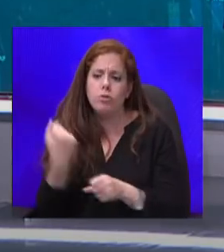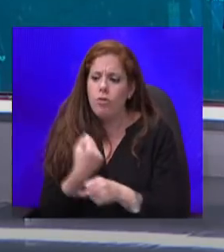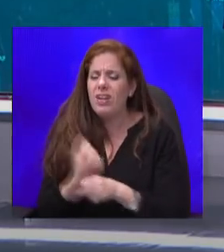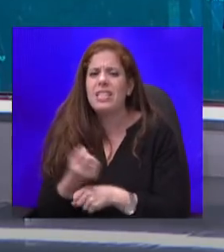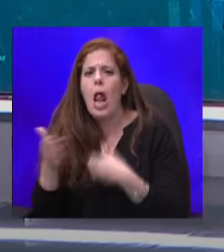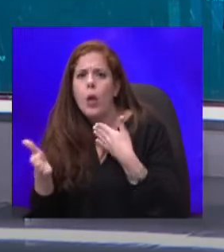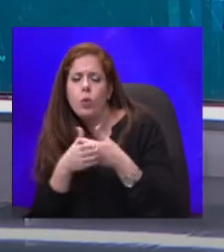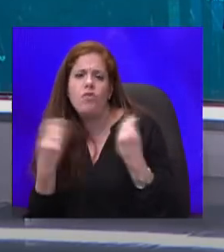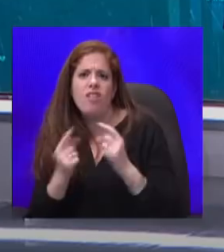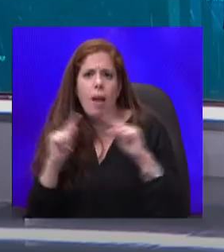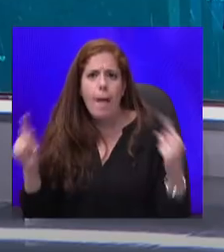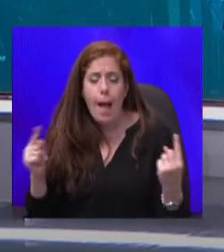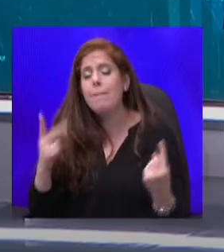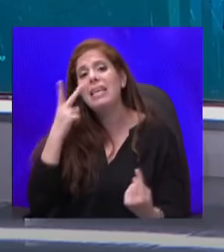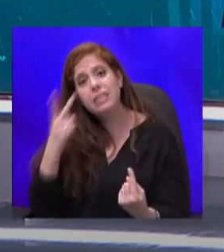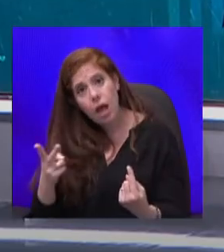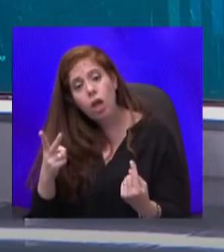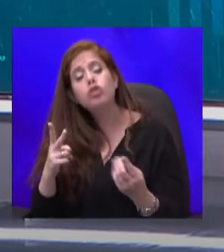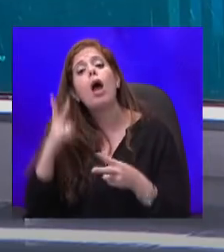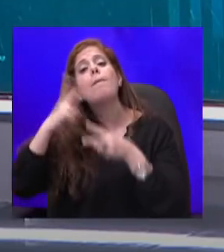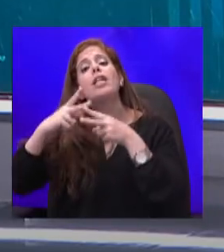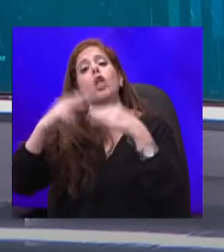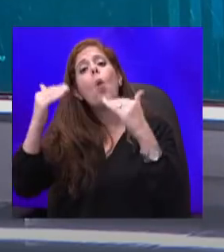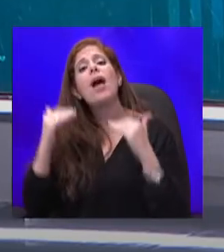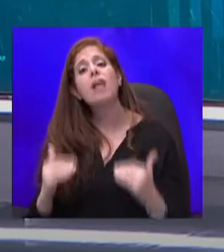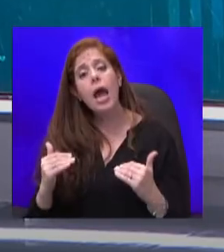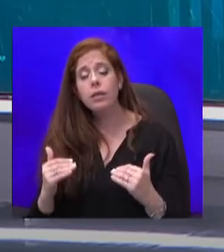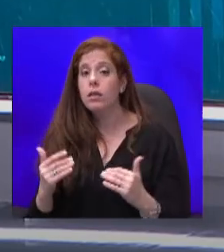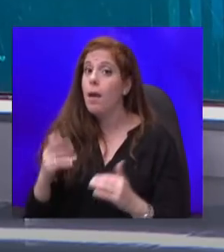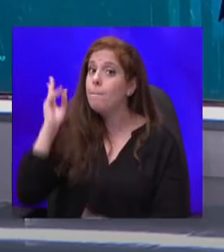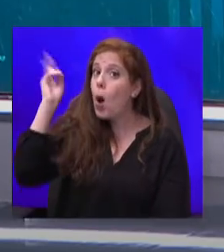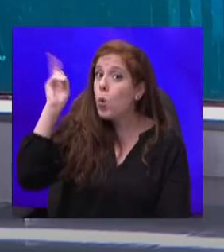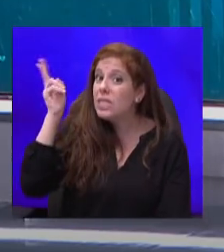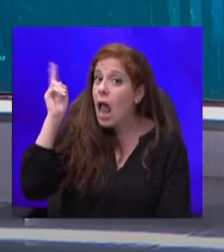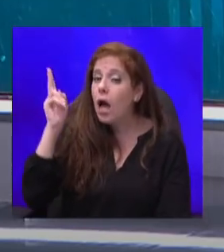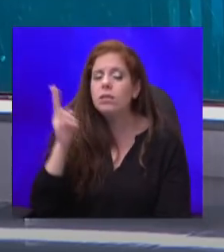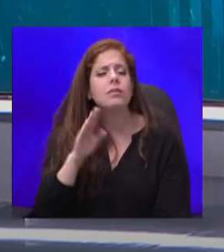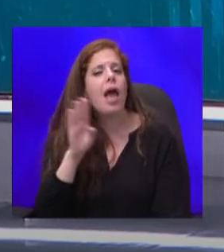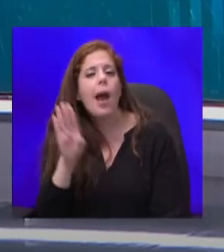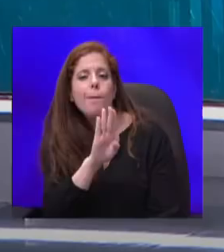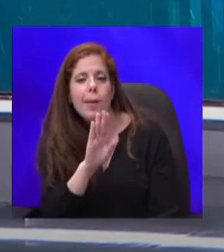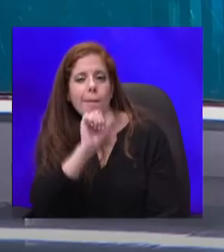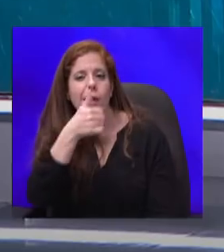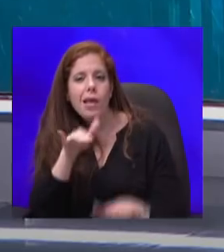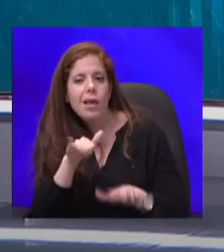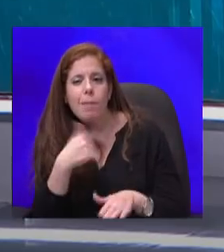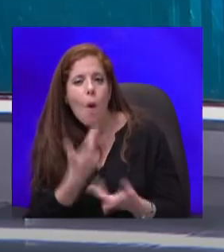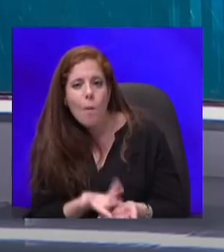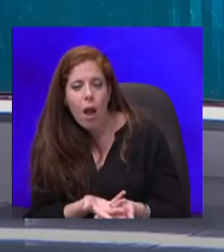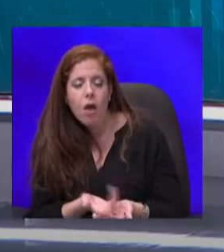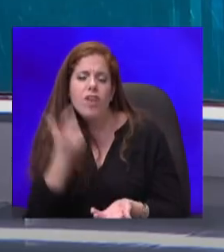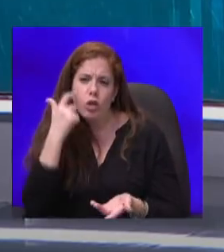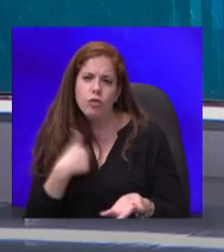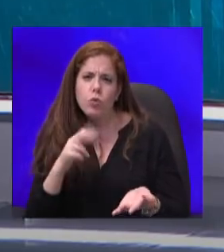תראה שרמת התחלואה תירד. וחוץ לארץ, איך ביבי אומר, ואני חושב שהוא צודק, אני בודק מה קורה, אז אני בדקתי מה קורה